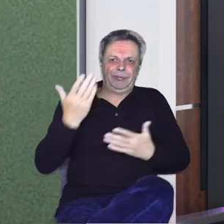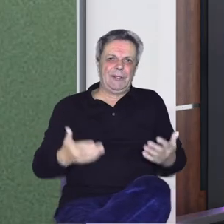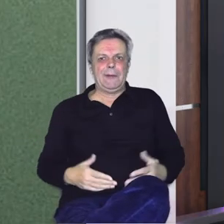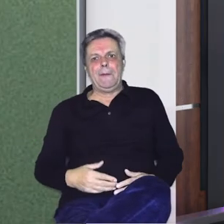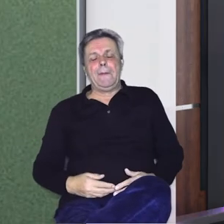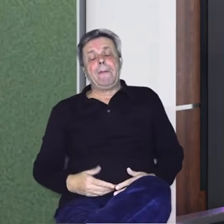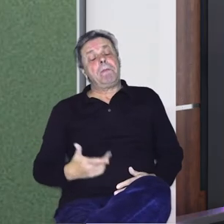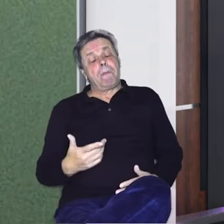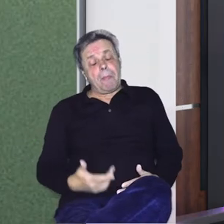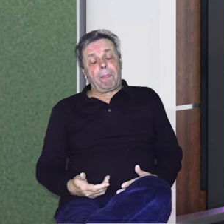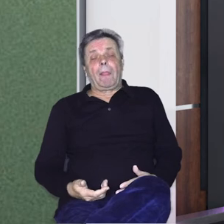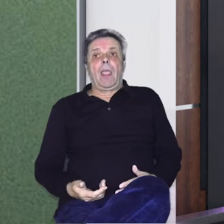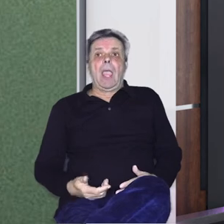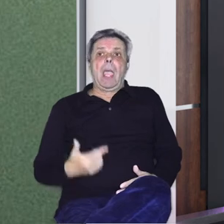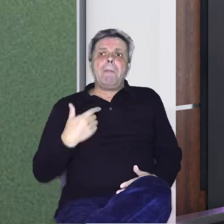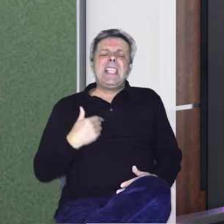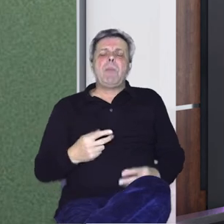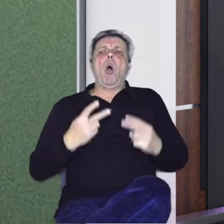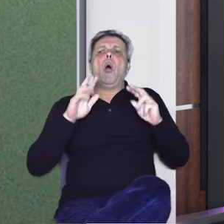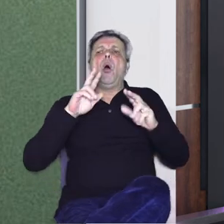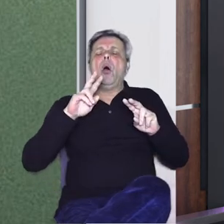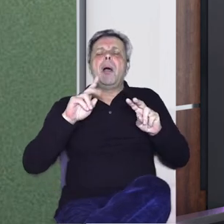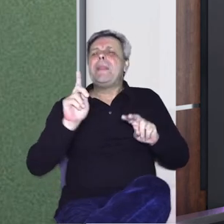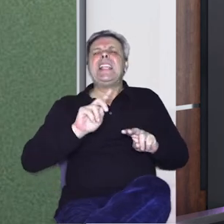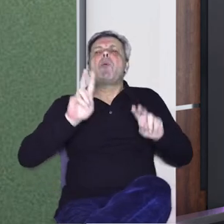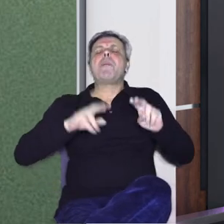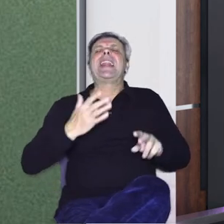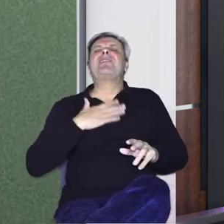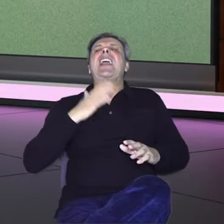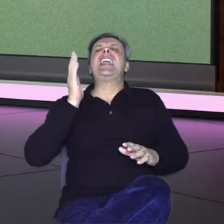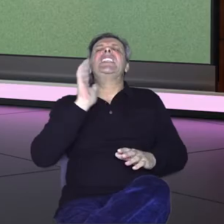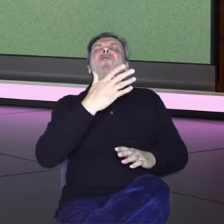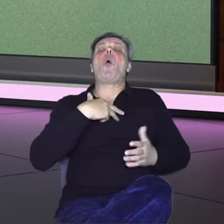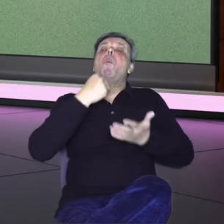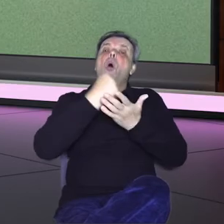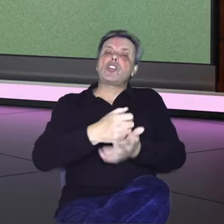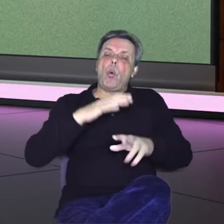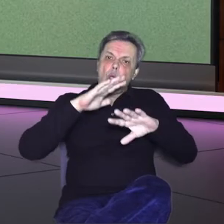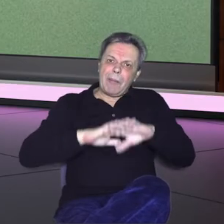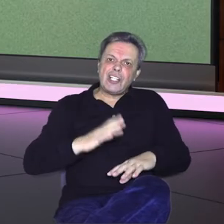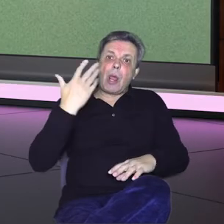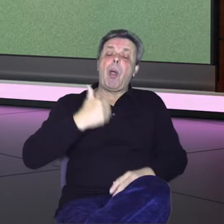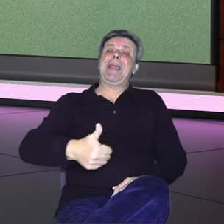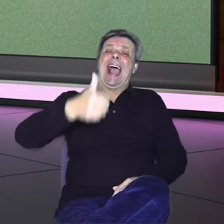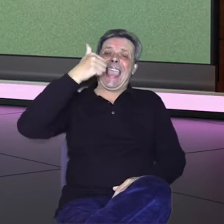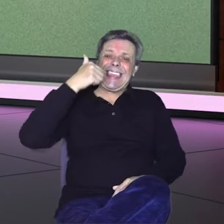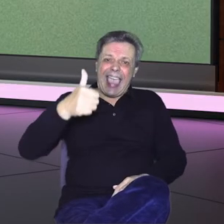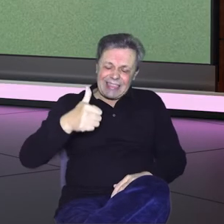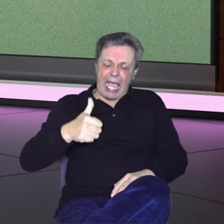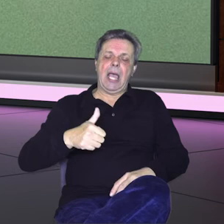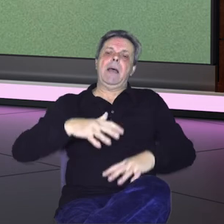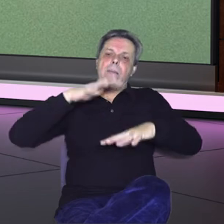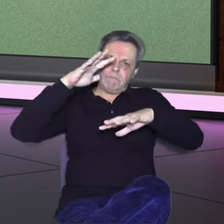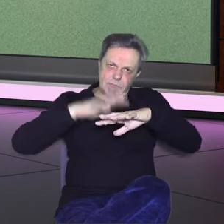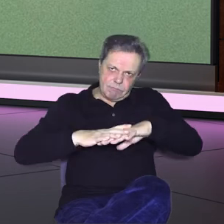kako smo mi krenuli s tim projektom. Znači mi smo u biti nismo imali svak svoju radijsku postaju u toj mreži, nego je bila jedna Kro